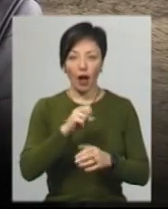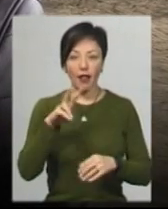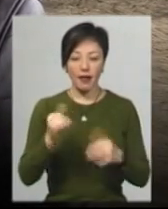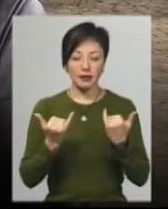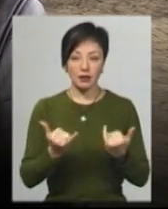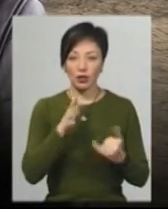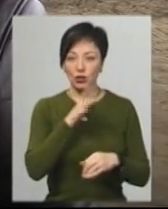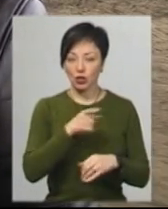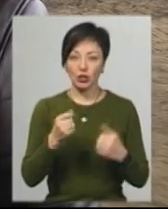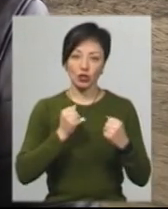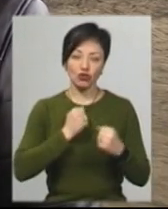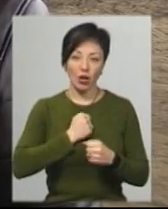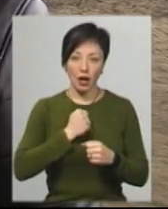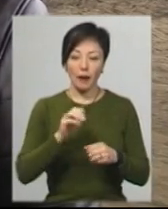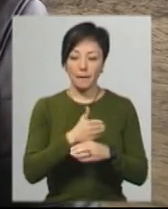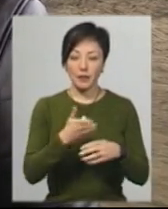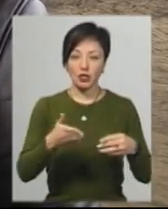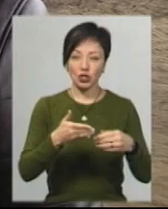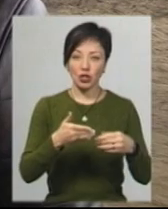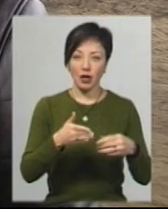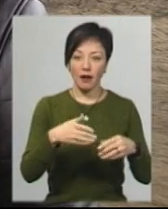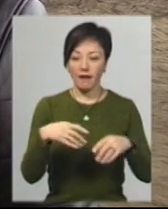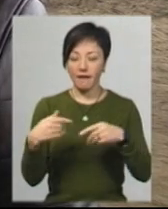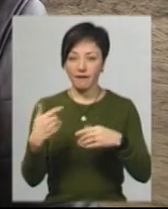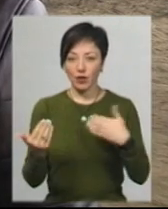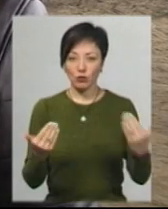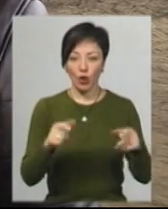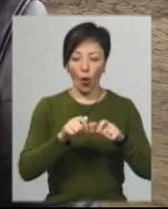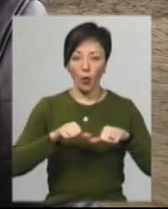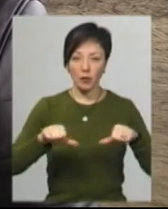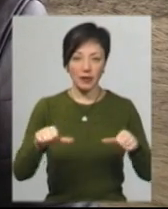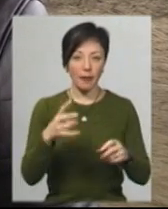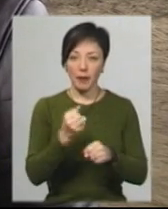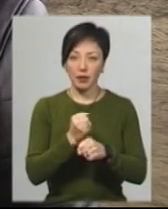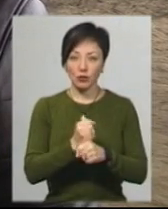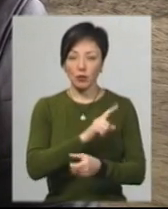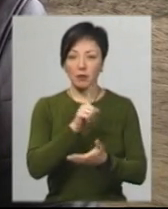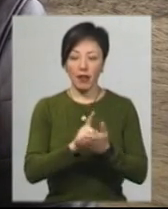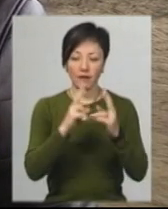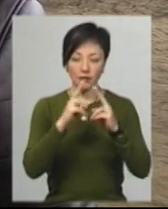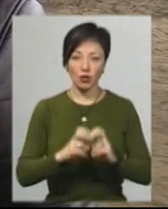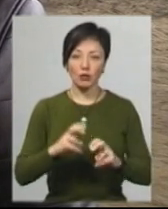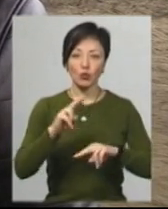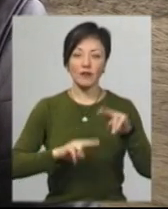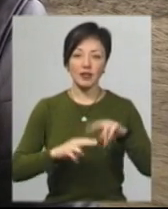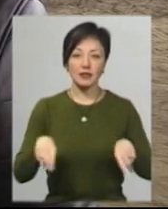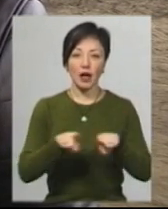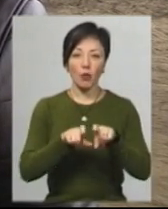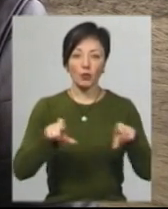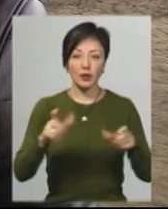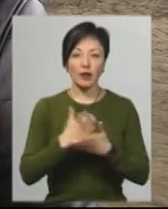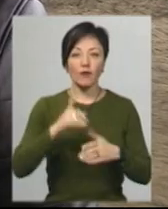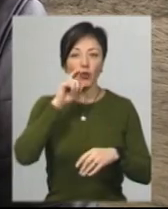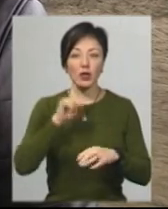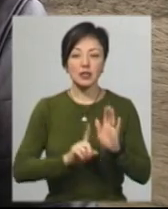даний час, на жаль, міжвідомча комісія не працює. Та, яка мала би вивчати стан ходу будівництва таких об'єктів, які є в